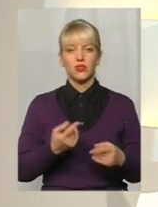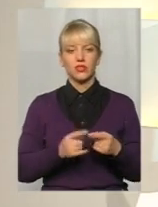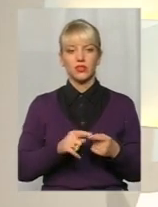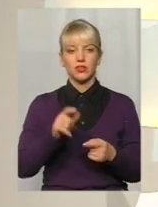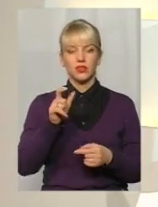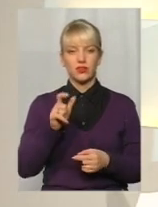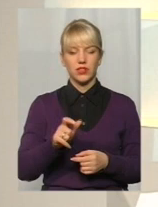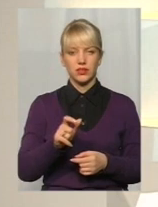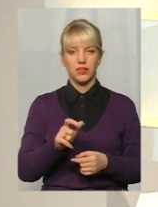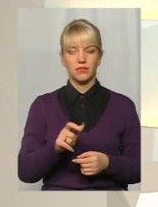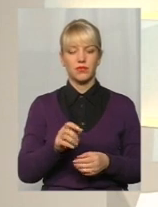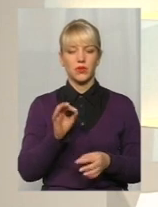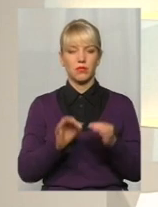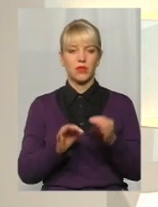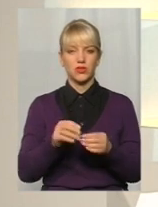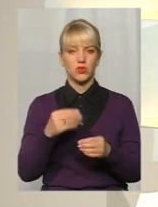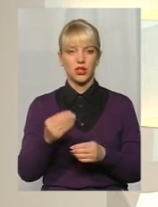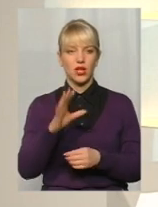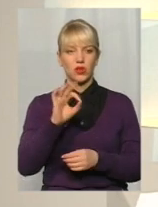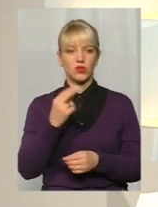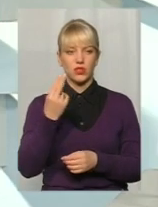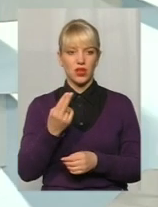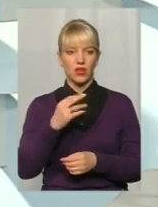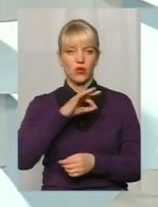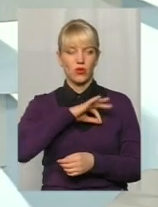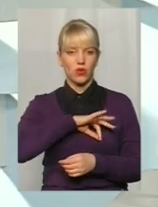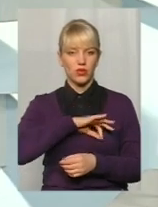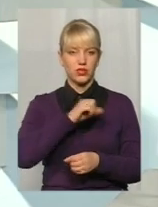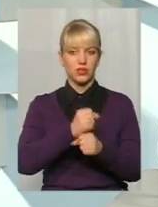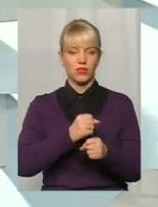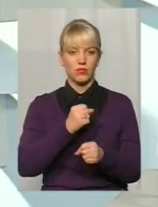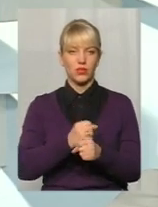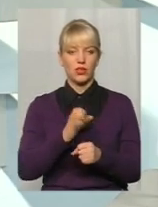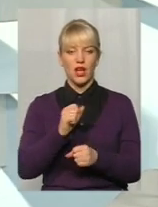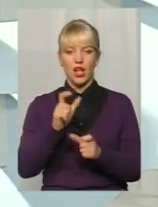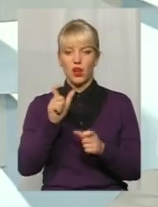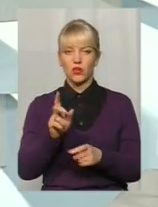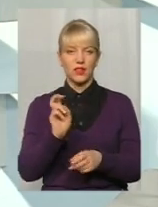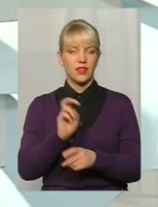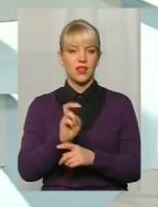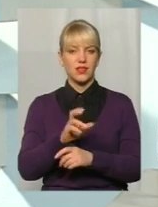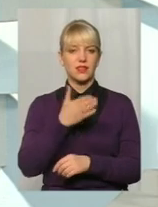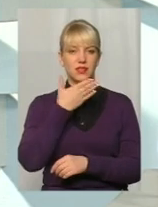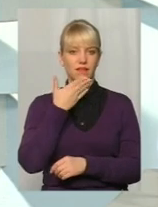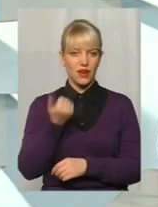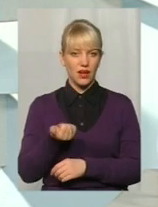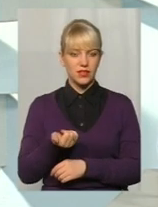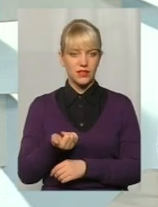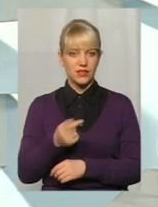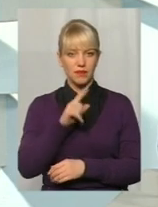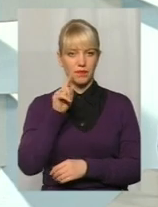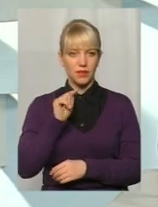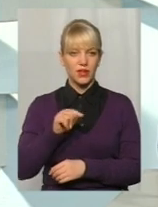соціально корисні роботи, а вона не з'являється? Фактичний